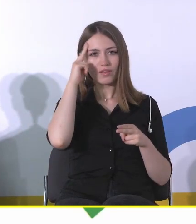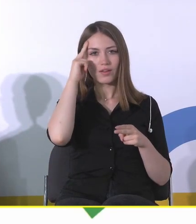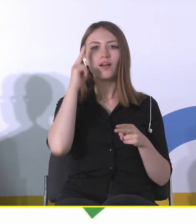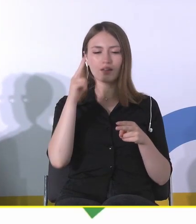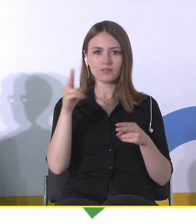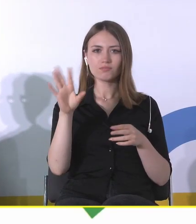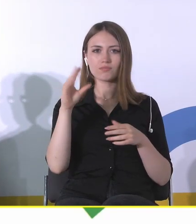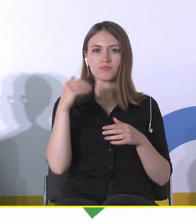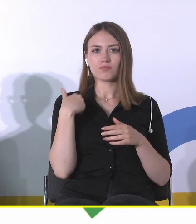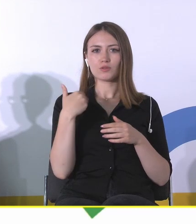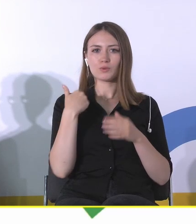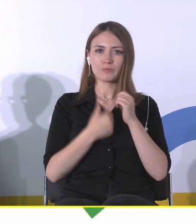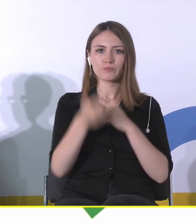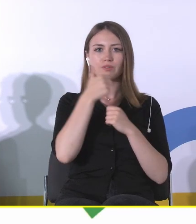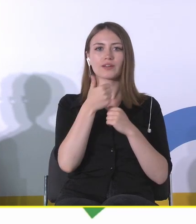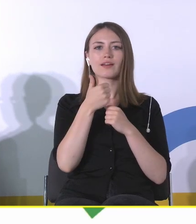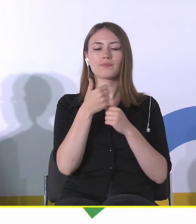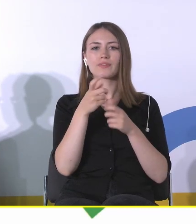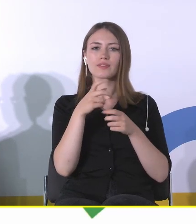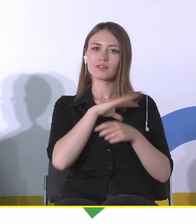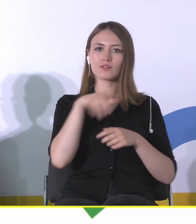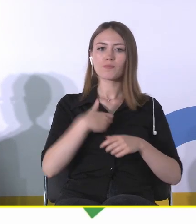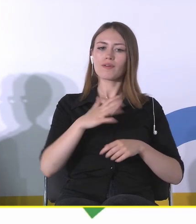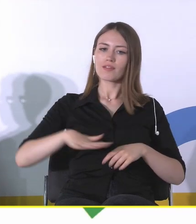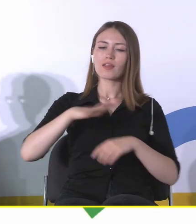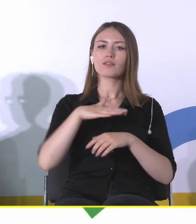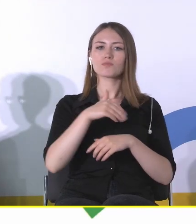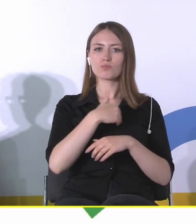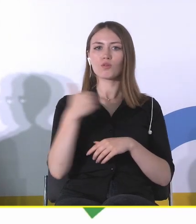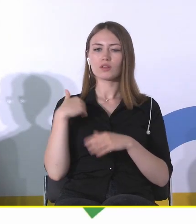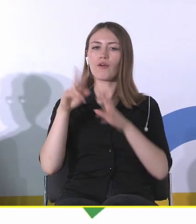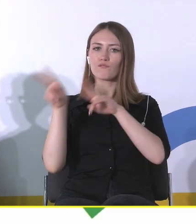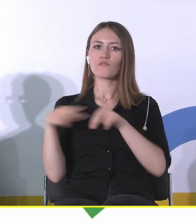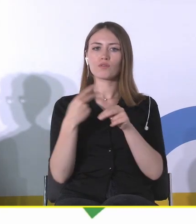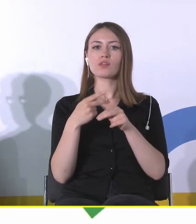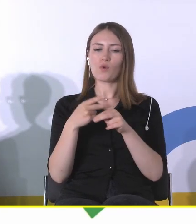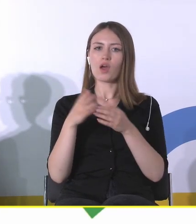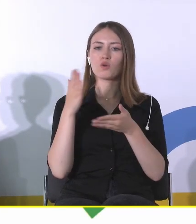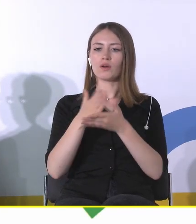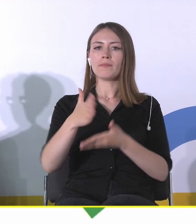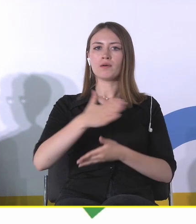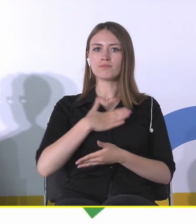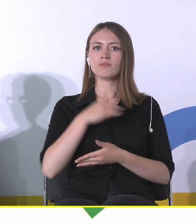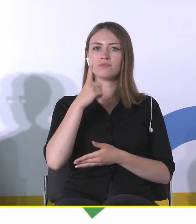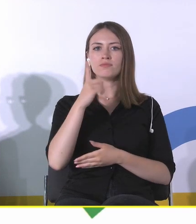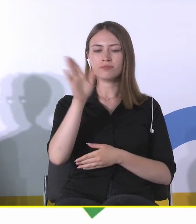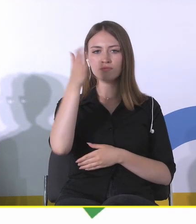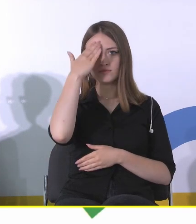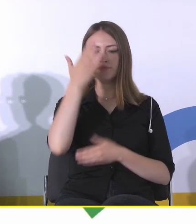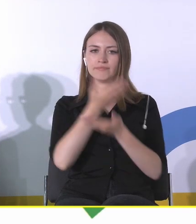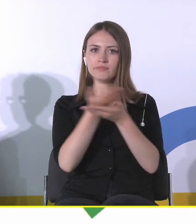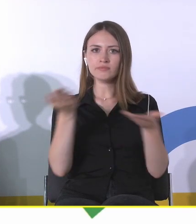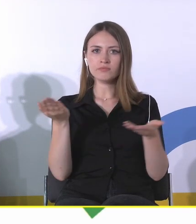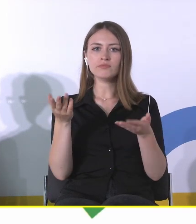dominująca narracja była taka, że to są nasze piastowskie polskie ziemie, które wreszcie wróciły do macierzy, przy czym jak państwo pewnie wiecie, część z